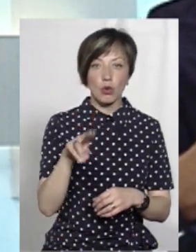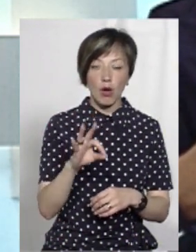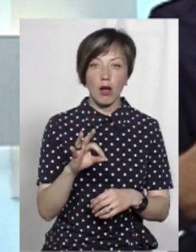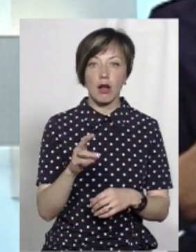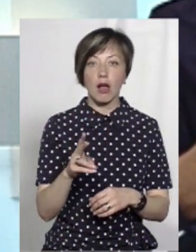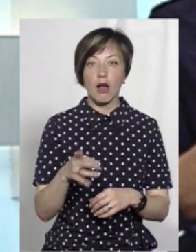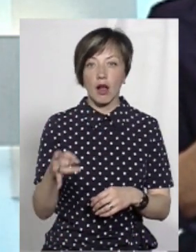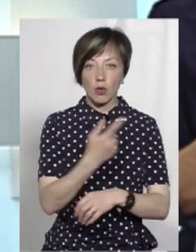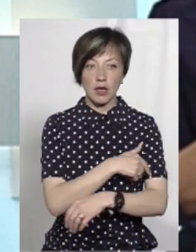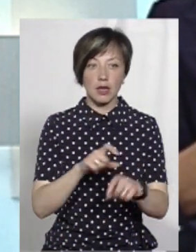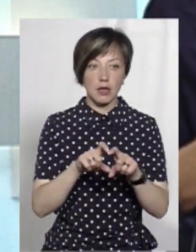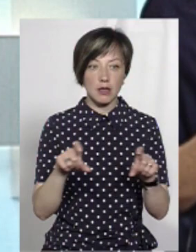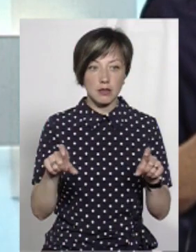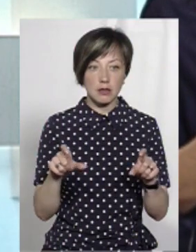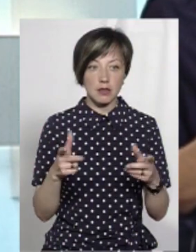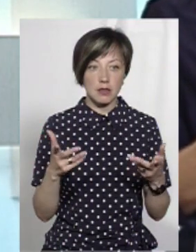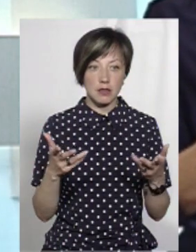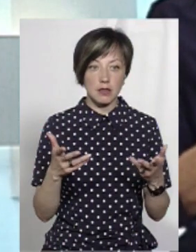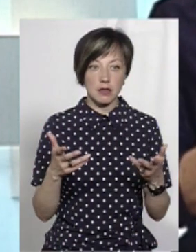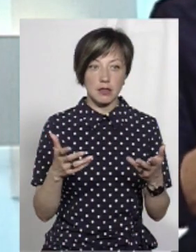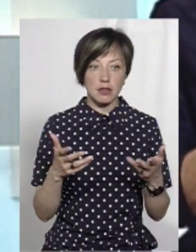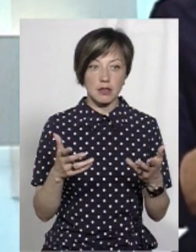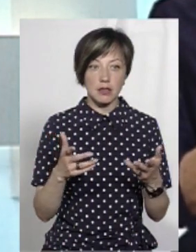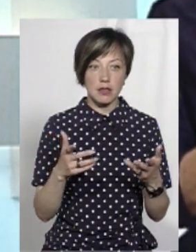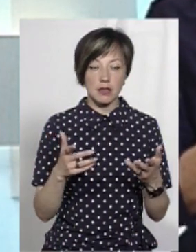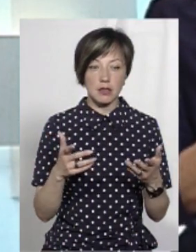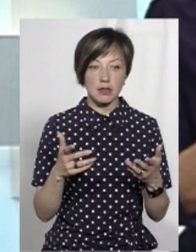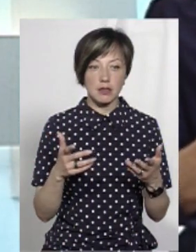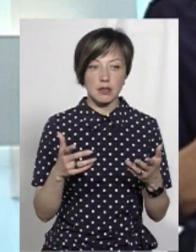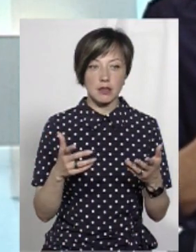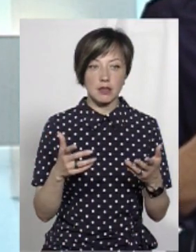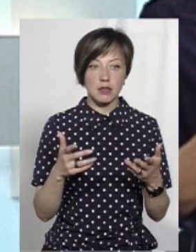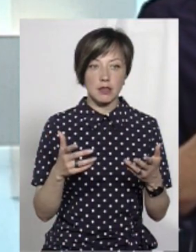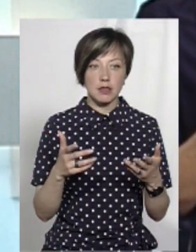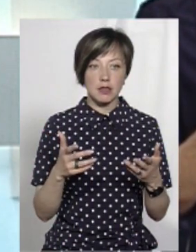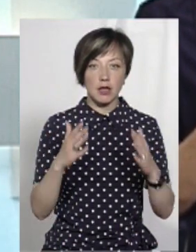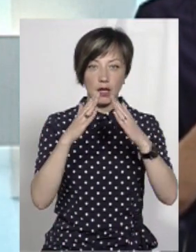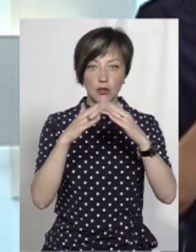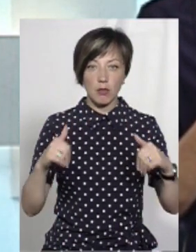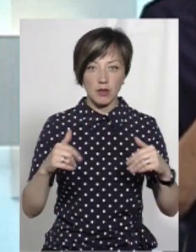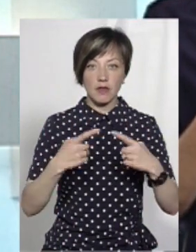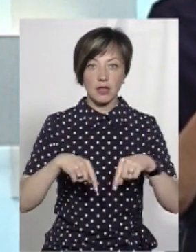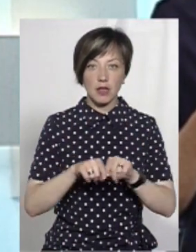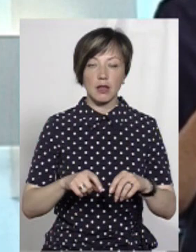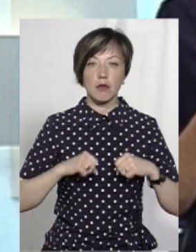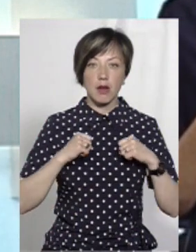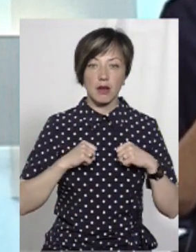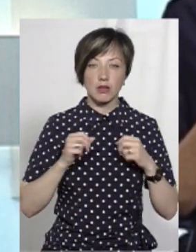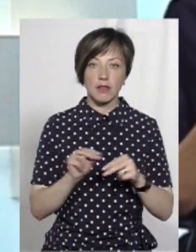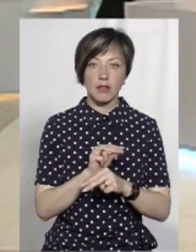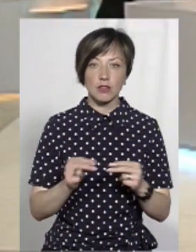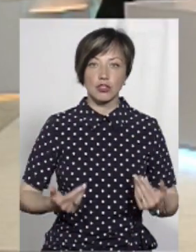районних лікарнях, напевно в районних, не дуже зрозуміло, криша падає у відділеннях, де намагаються вилікувати живих.